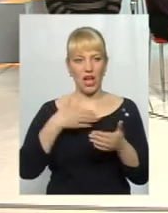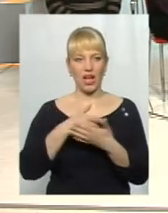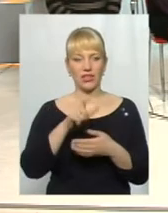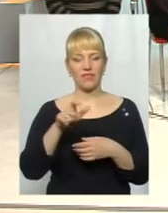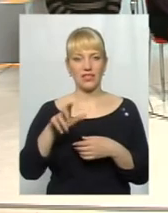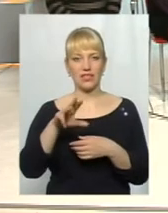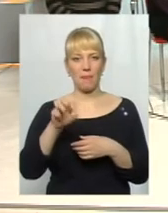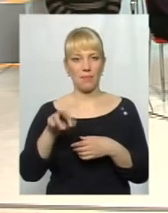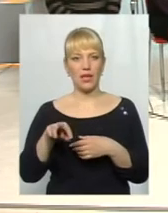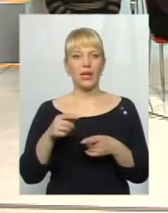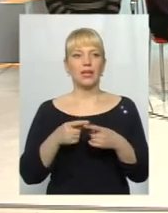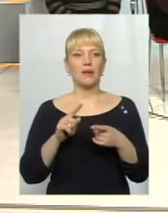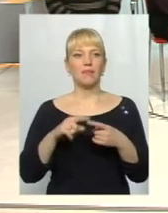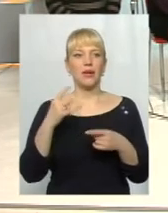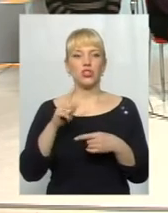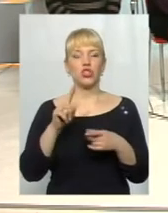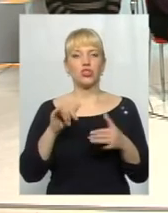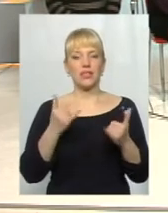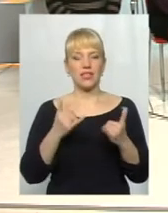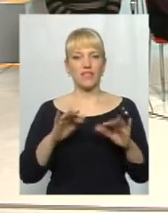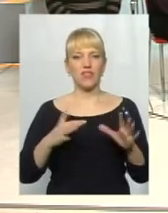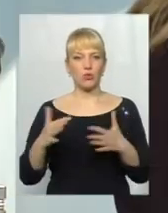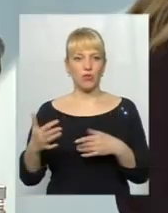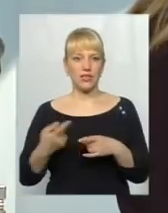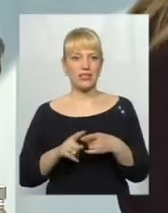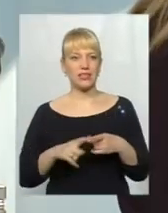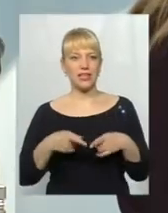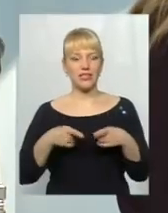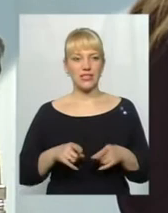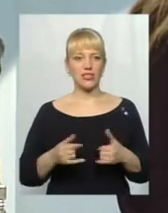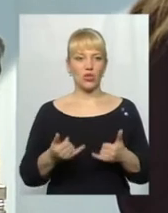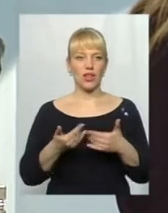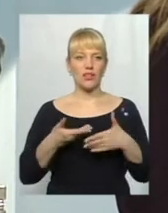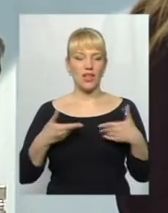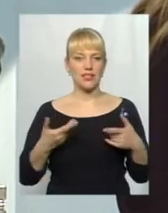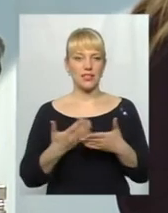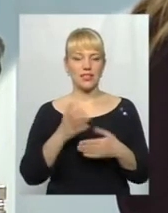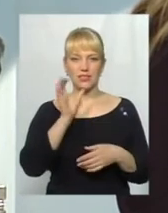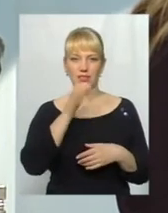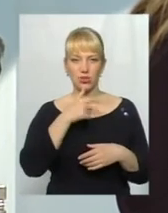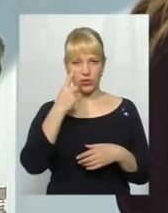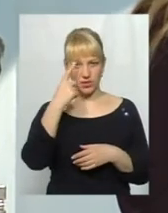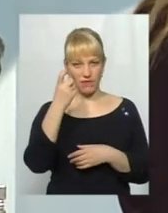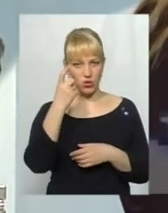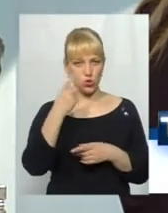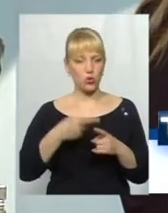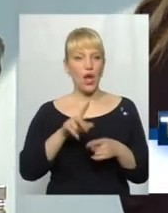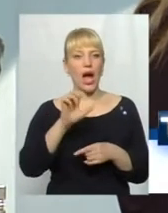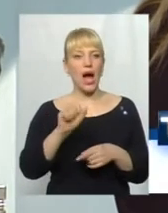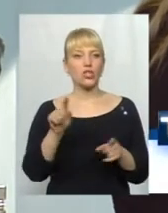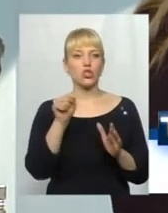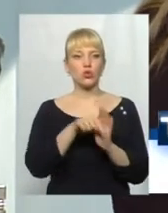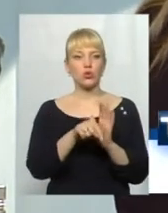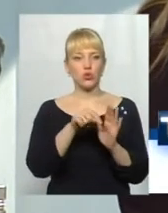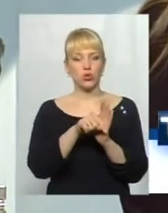активістам. Розумієте, те, що на сьогодні відбувається, воно це дійсно для нас такою є серйозною звісточкою. А те, що стосується,